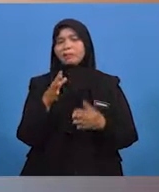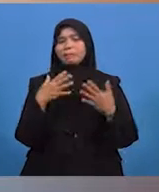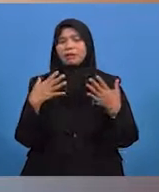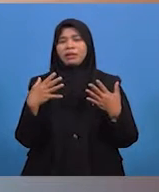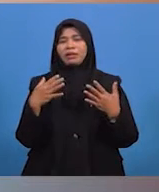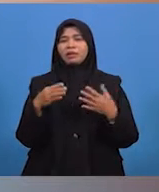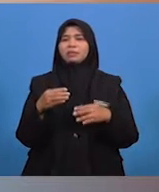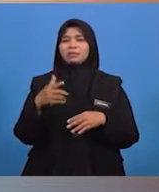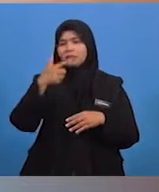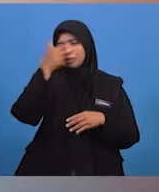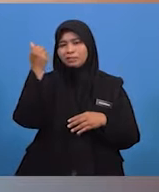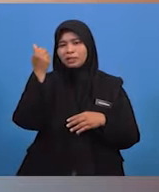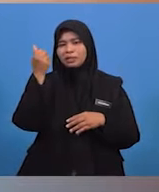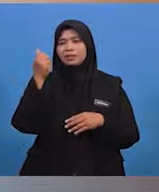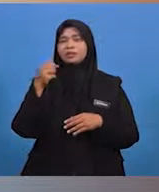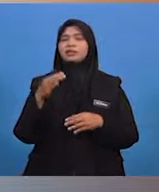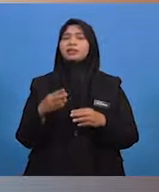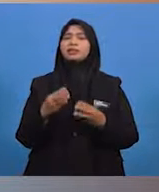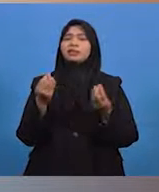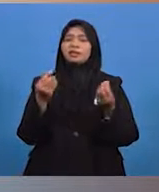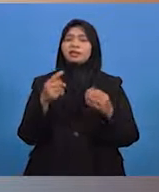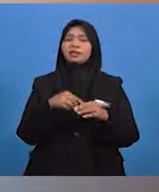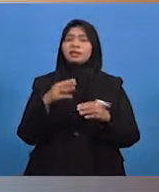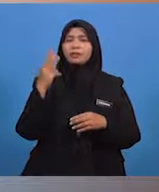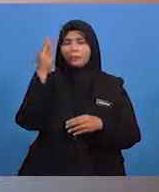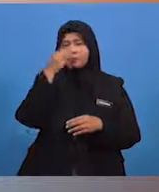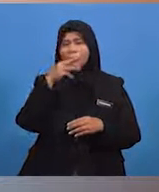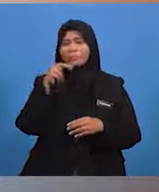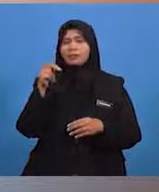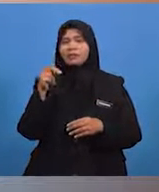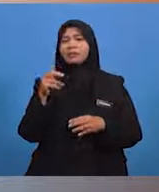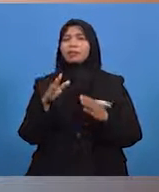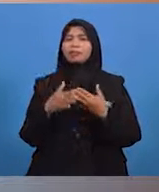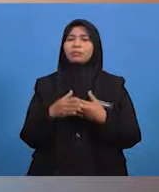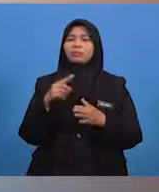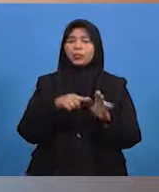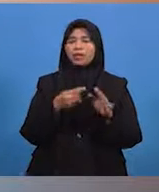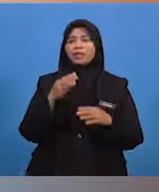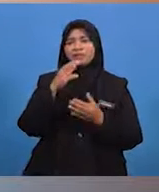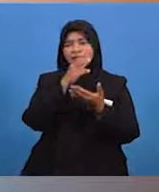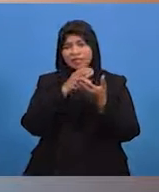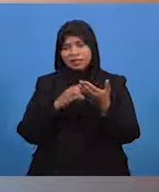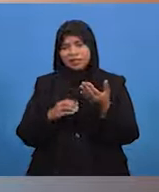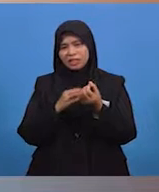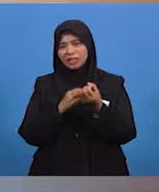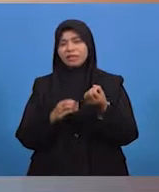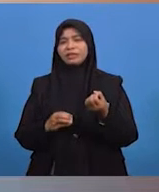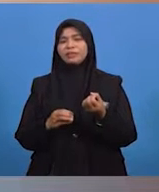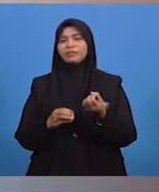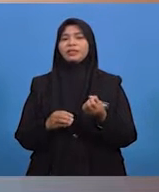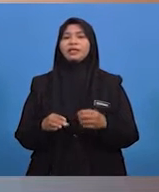menyebabkan lapisan tanah di permukaan glasier mula cair. Pada masa yang sama,